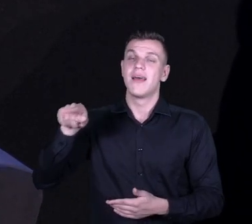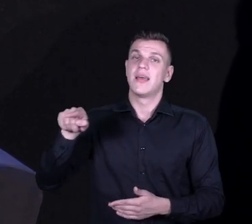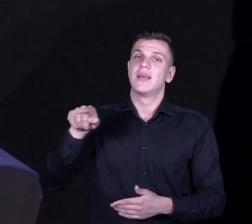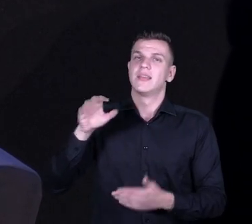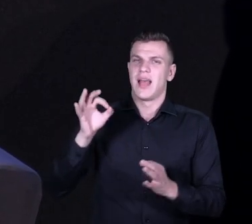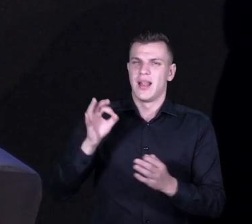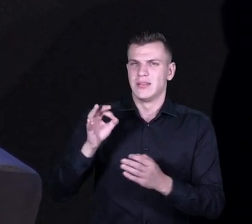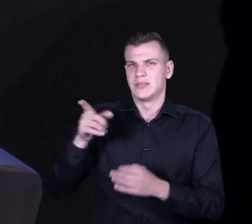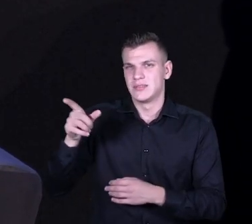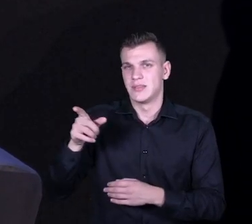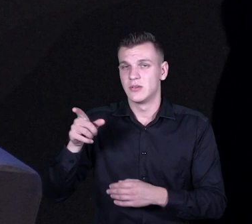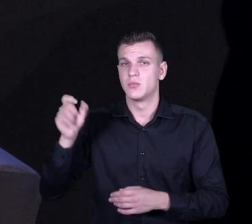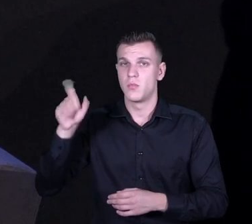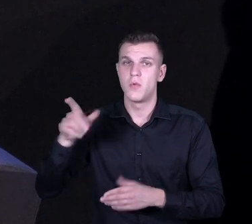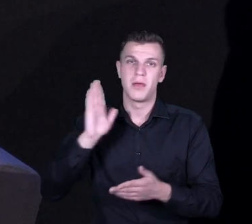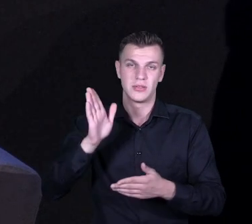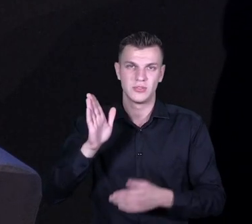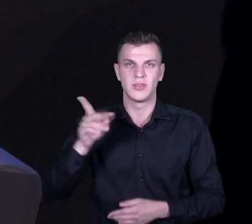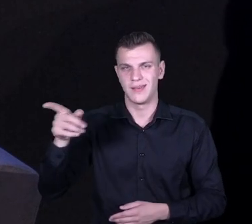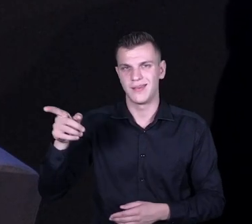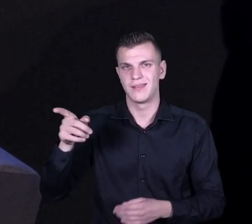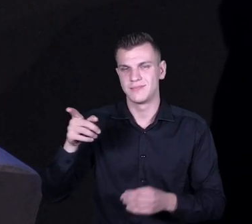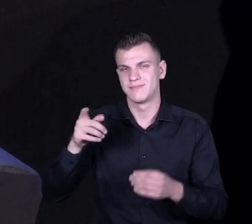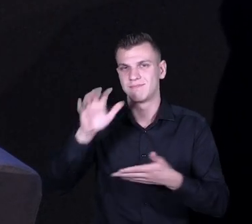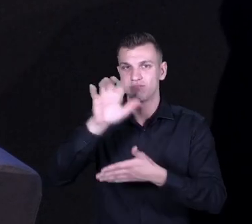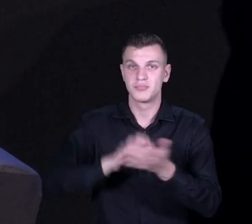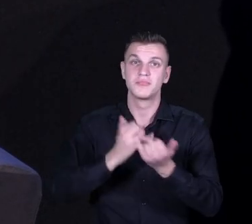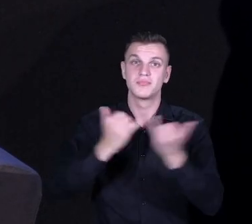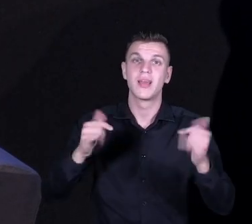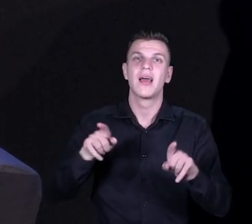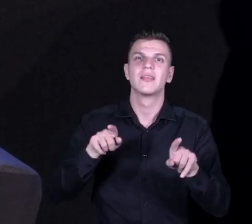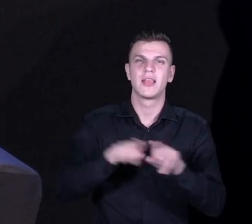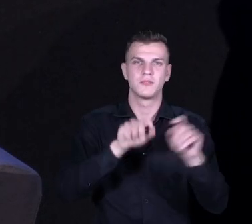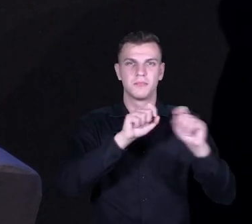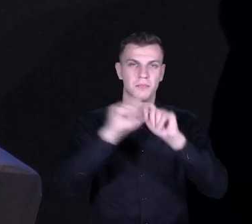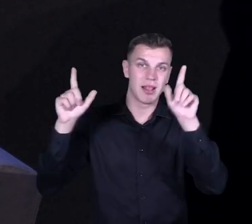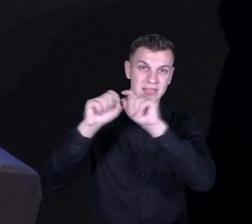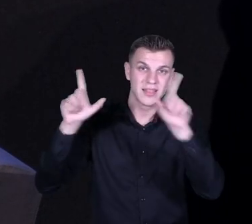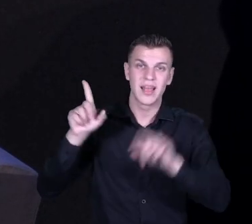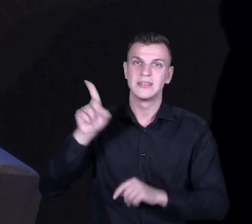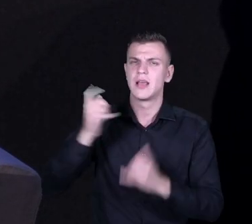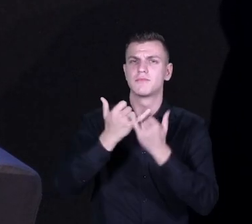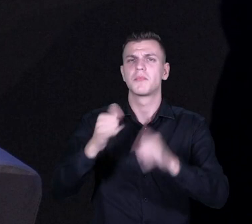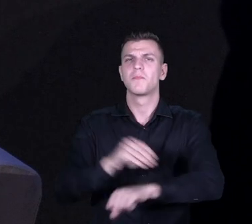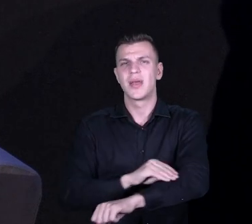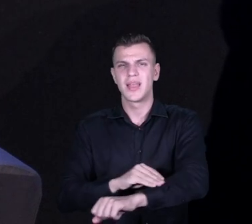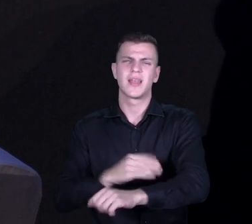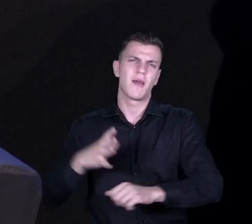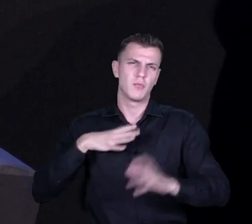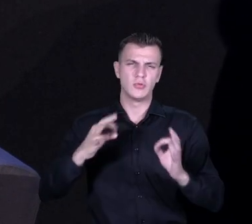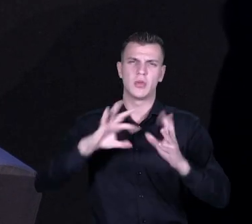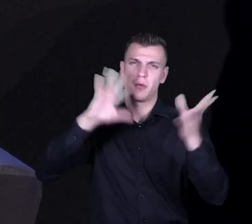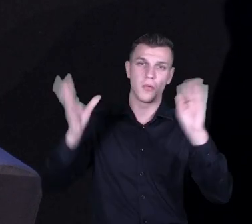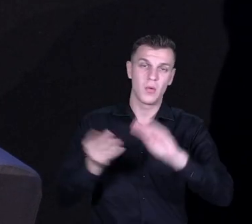dostępna dla osób, które korzystają z transmisji online. Ona też będzie udostępniona, tak żebyście Państwo mogli zapoznać się i z materiałami, i z innymi rzeczami.